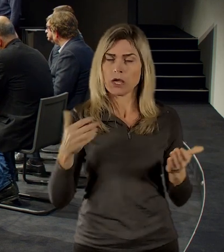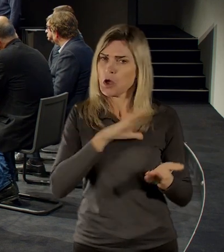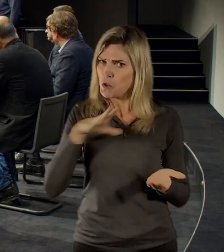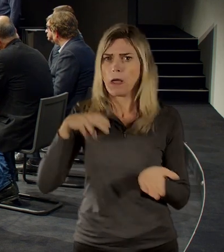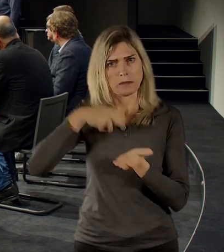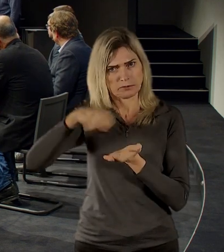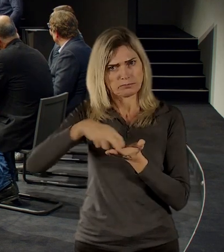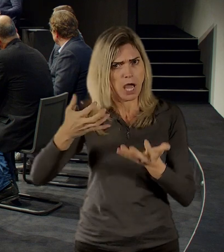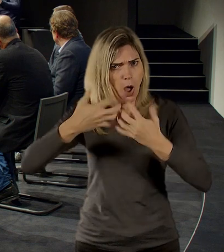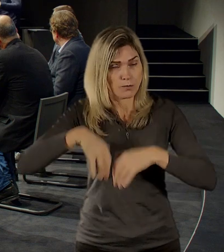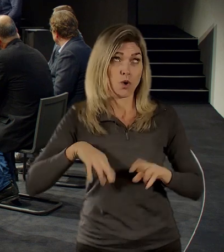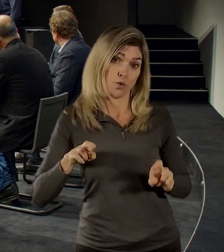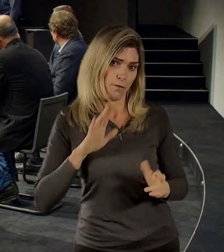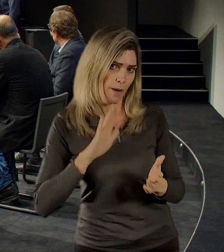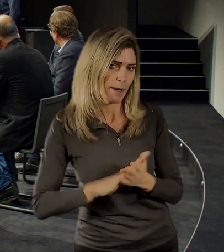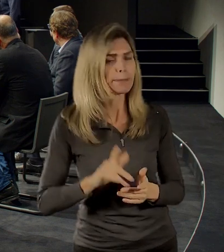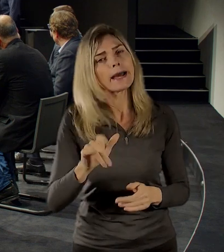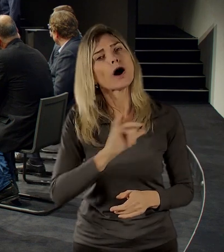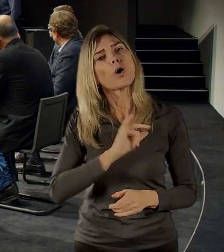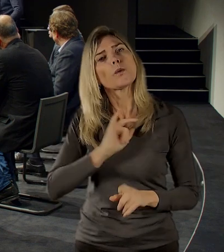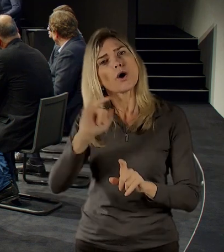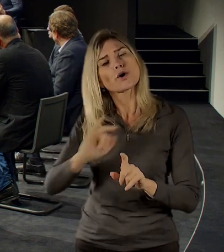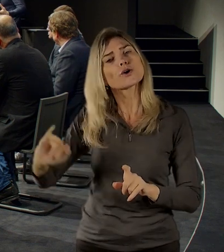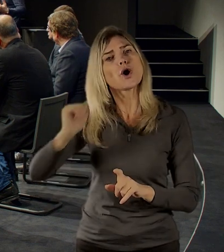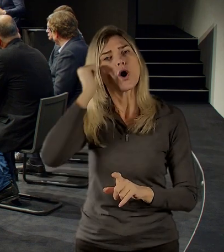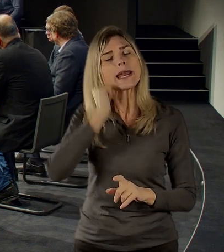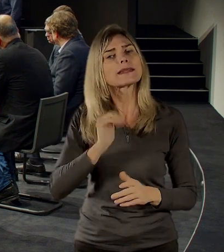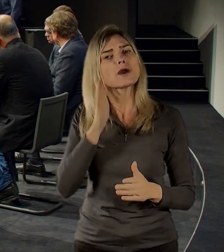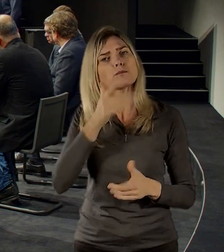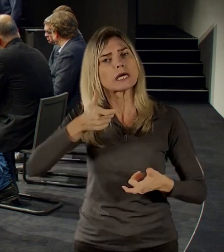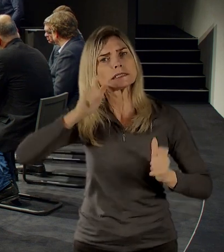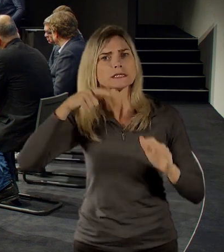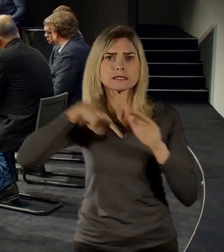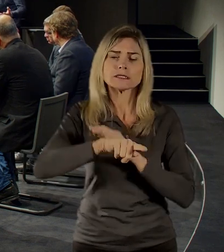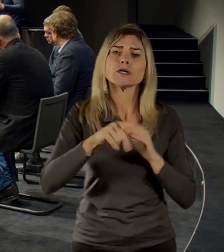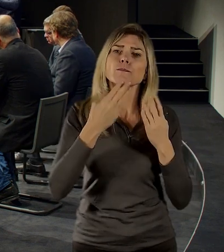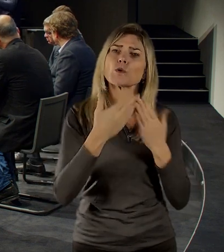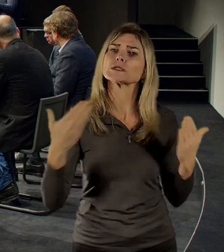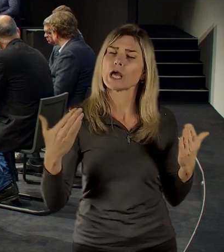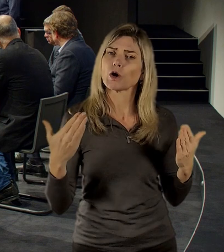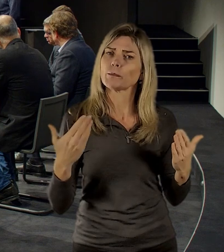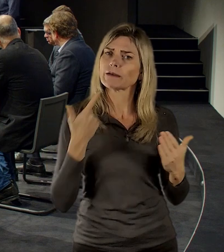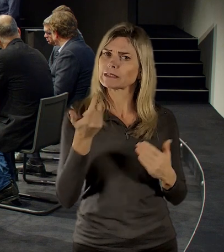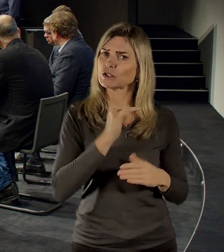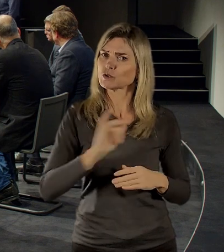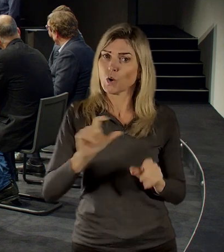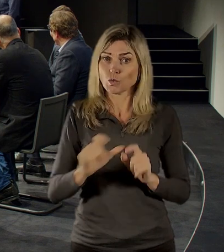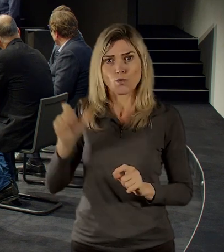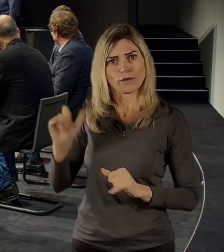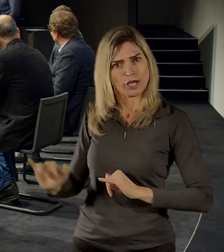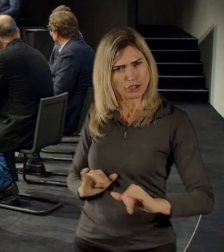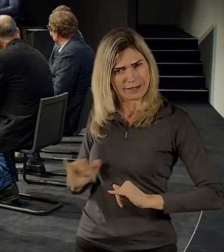tak bude. Kdo je takový typický návštěvník? Kdo bude typickým návštěvníkem toho muzea? My jsme s panem ředitelem předtím měli možnost tady